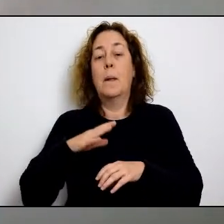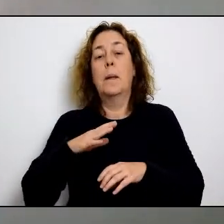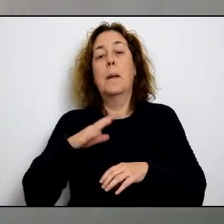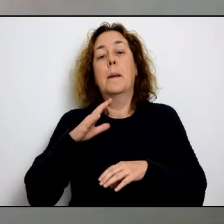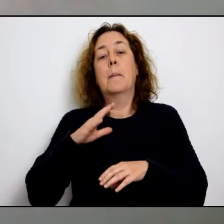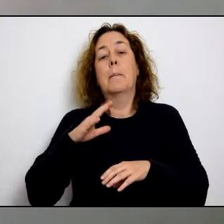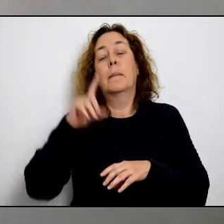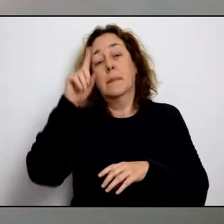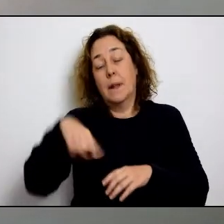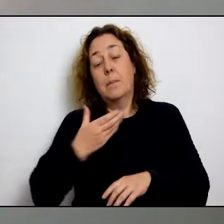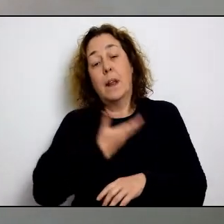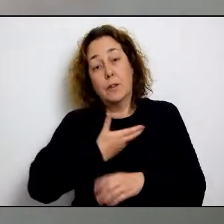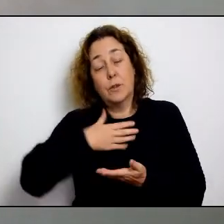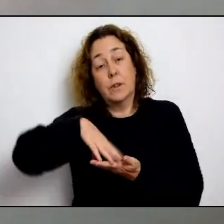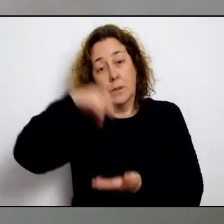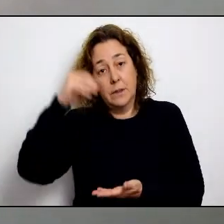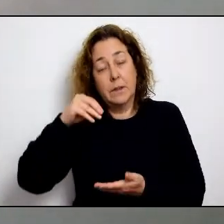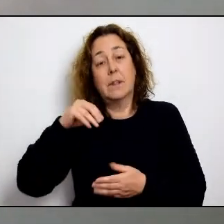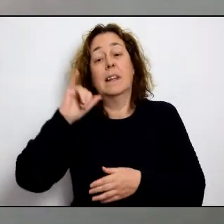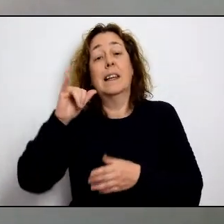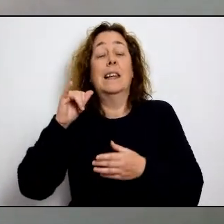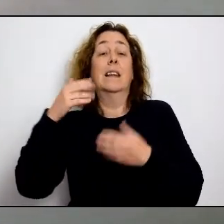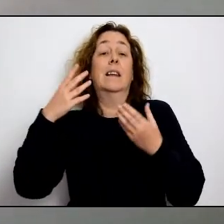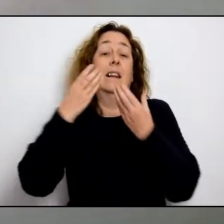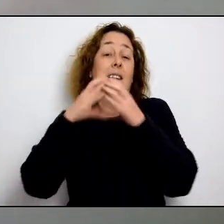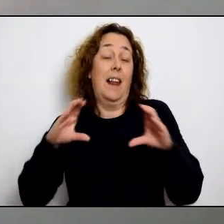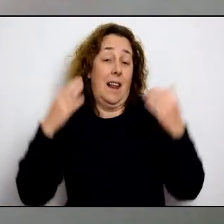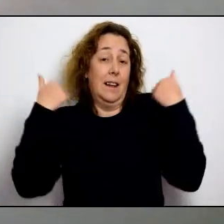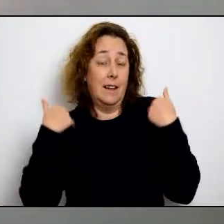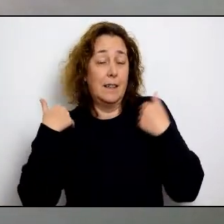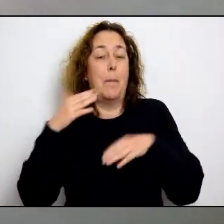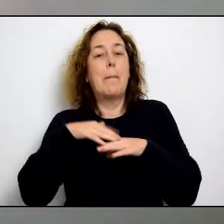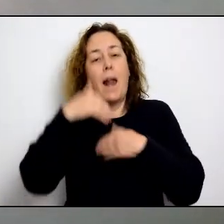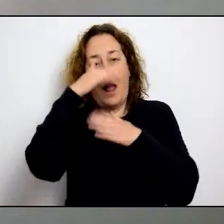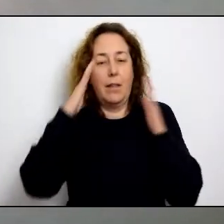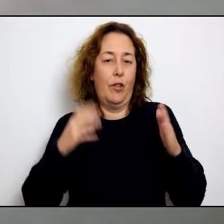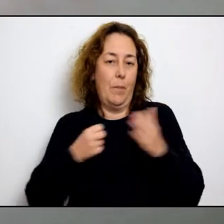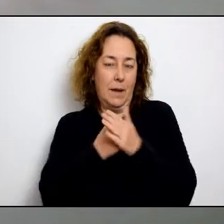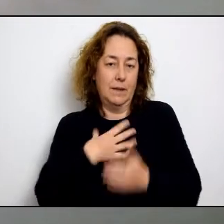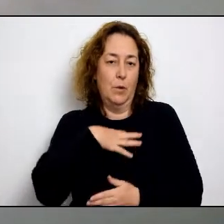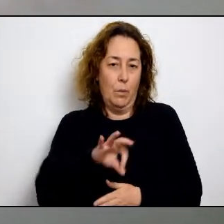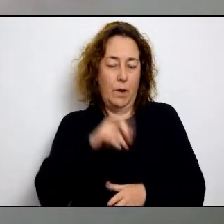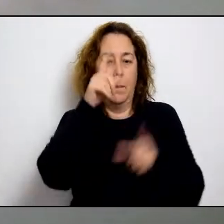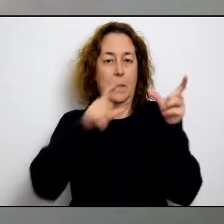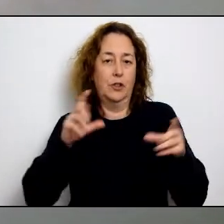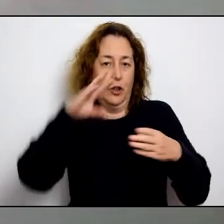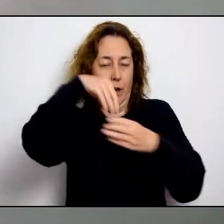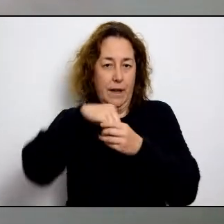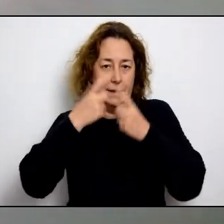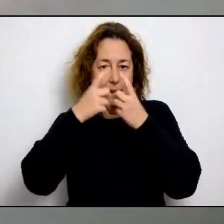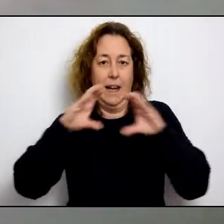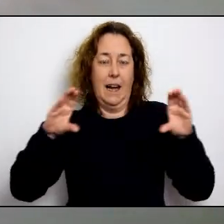estem fent feina des de l'àrea de benestar social, coordinadament amb salut. En aquest cas, en la valia i la regidoria de Ciutadella i la